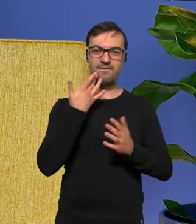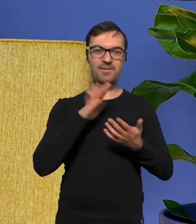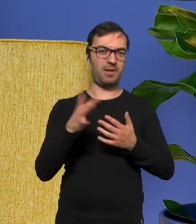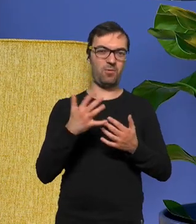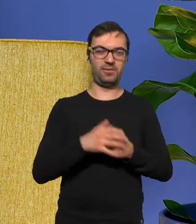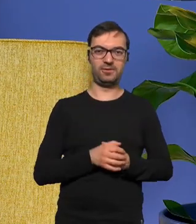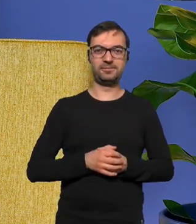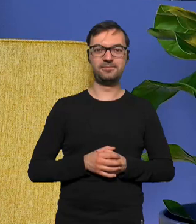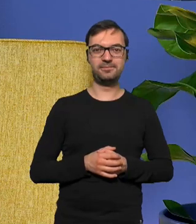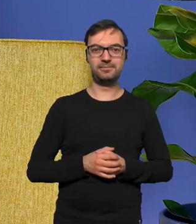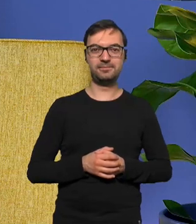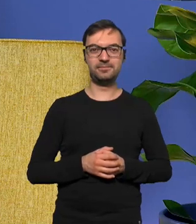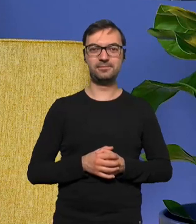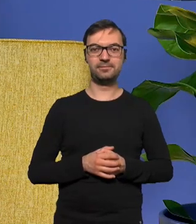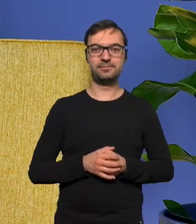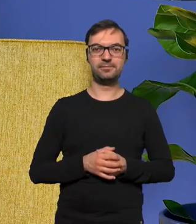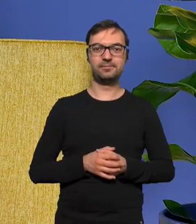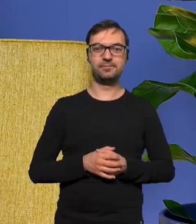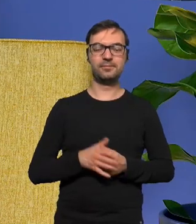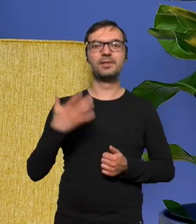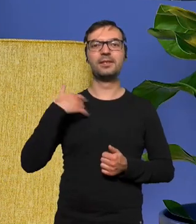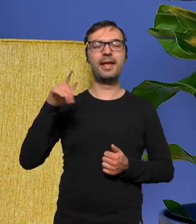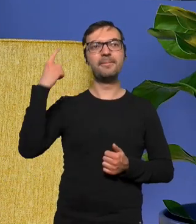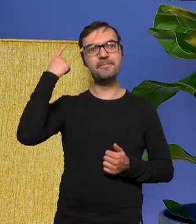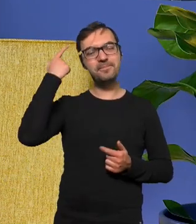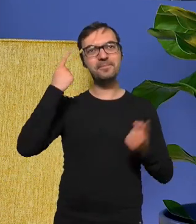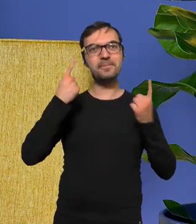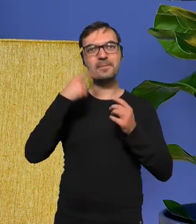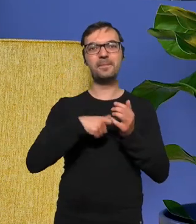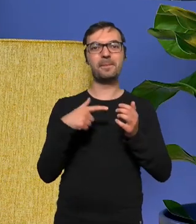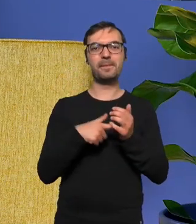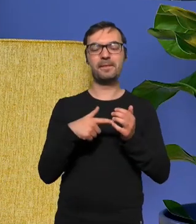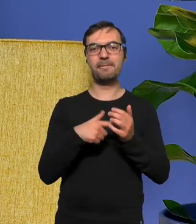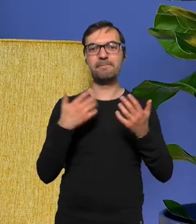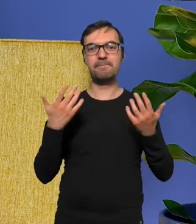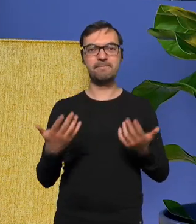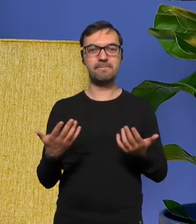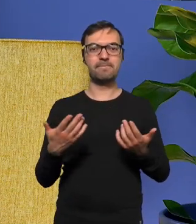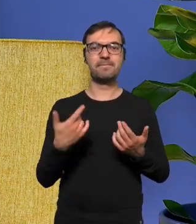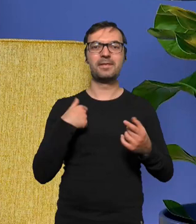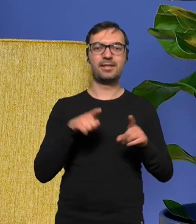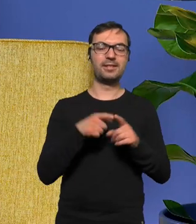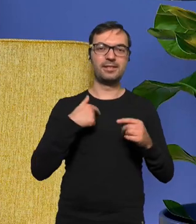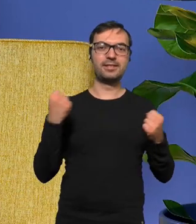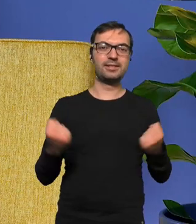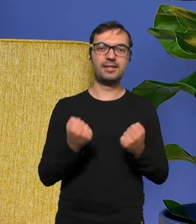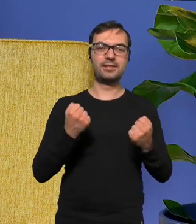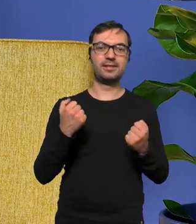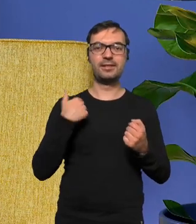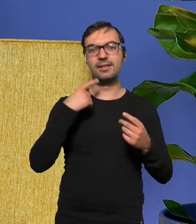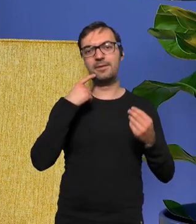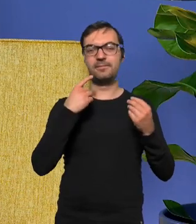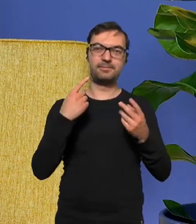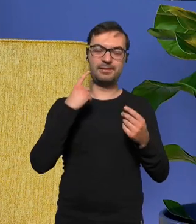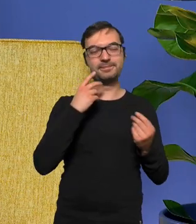i gdzieś dochodzę do momentu że no ja też staram się nie bawić